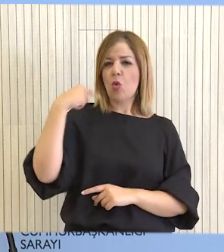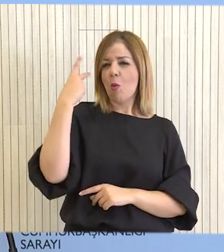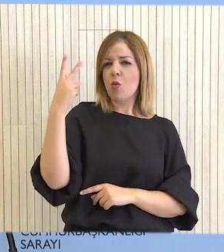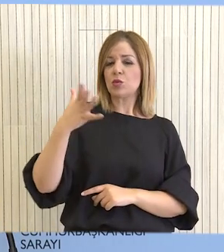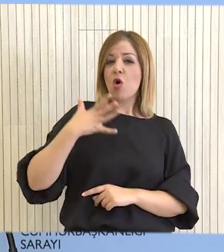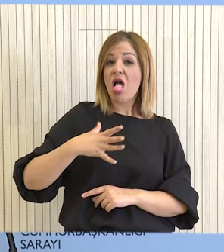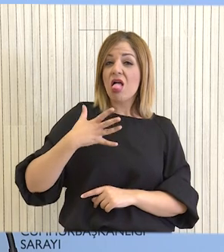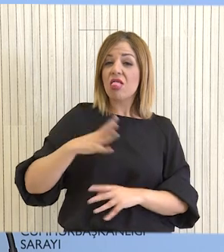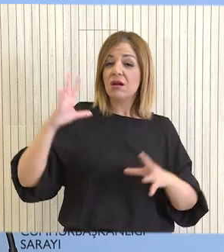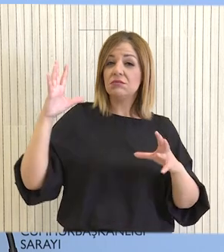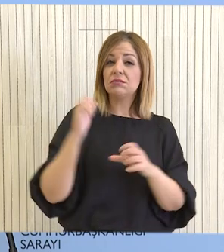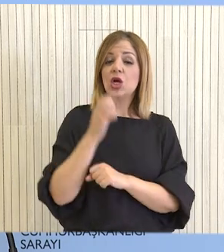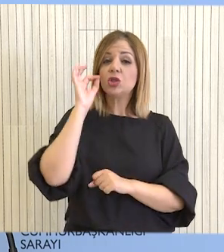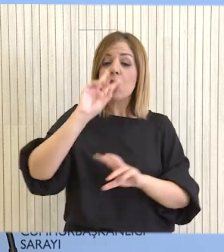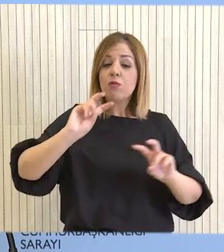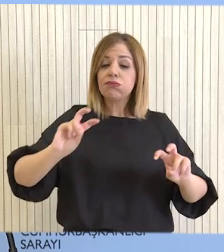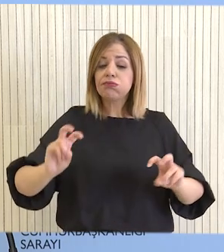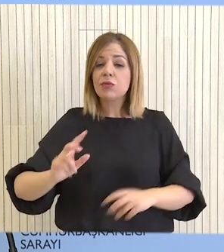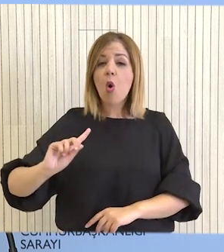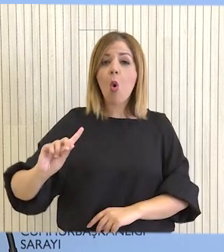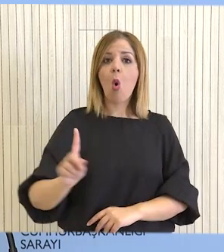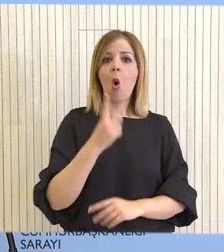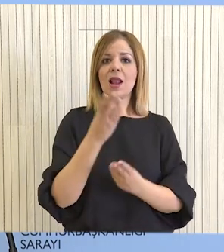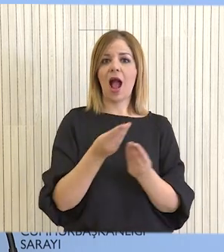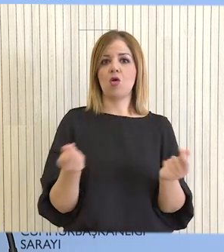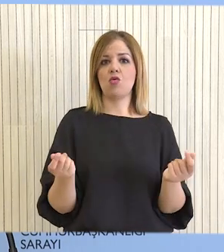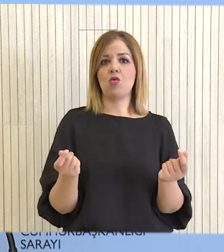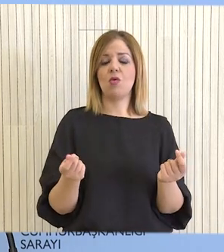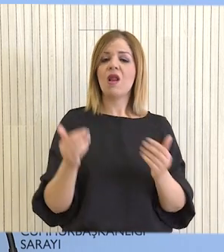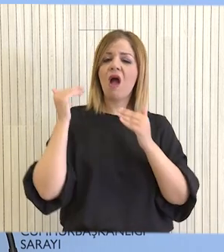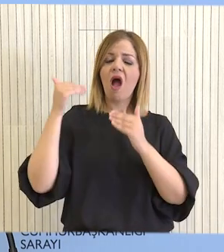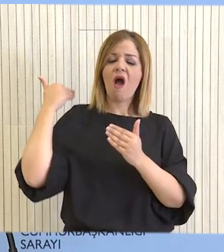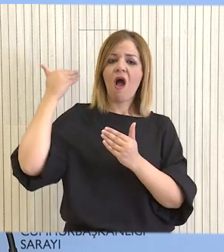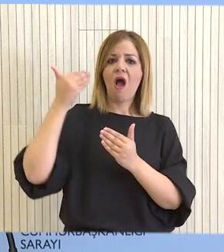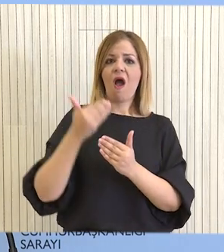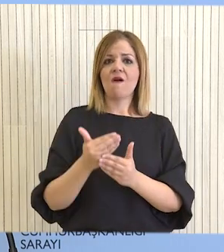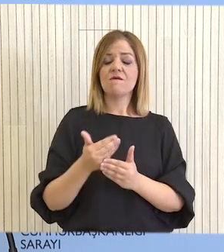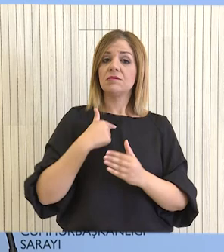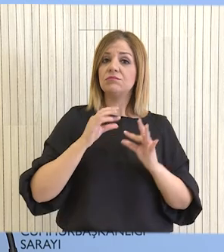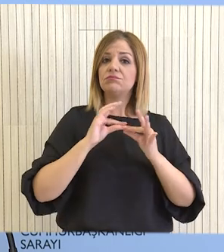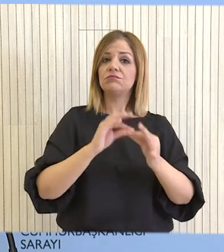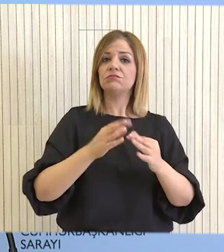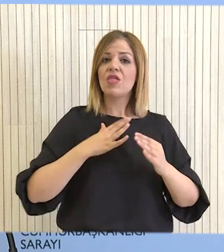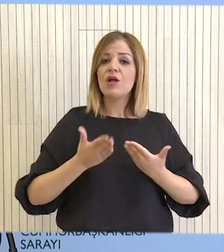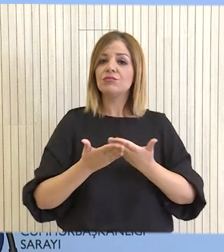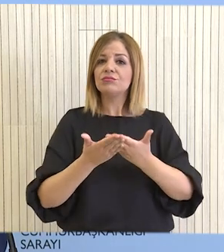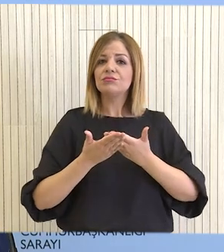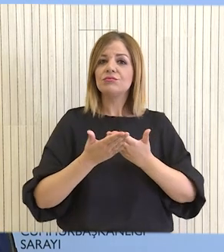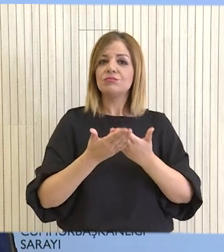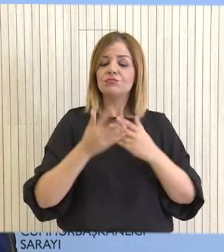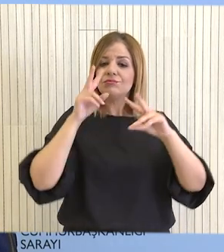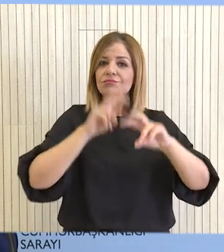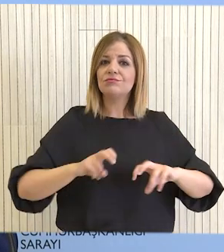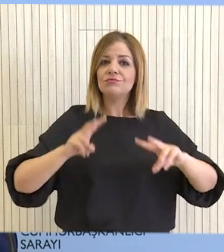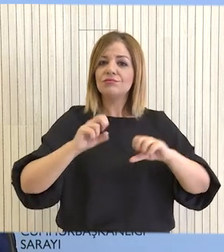για επίτευξη του στόχου της διακρύβωσης της τύχης όλων των αγνοωμένων παραμένει αμετάβλητη και θα συνεχίσουμε να ενισχύουμε τις προσπάθειες και